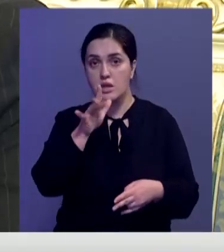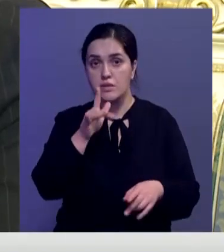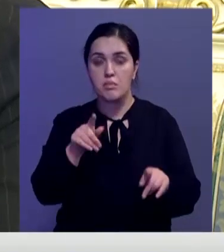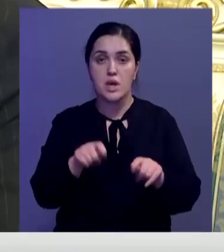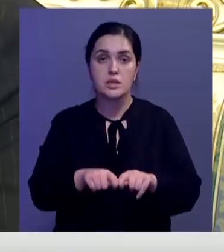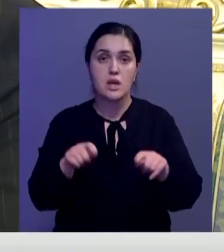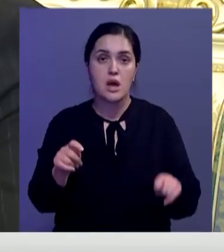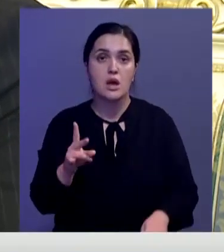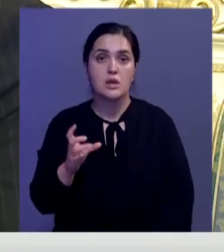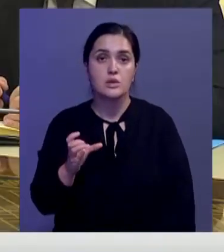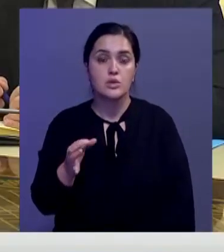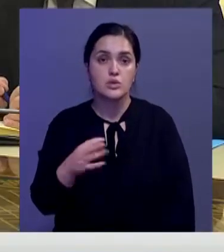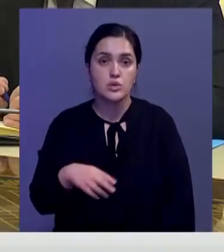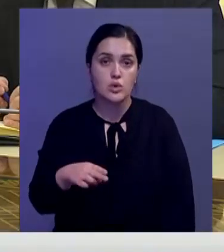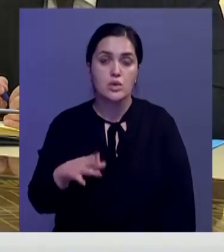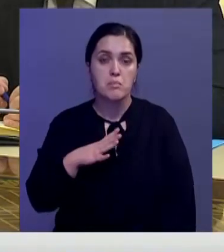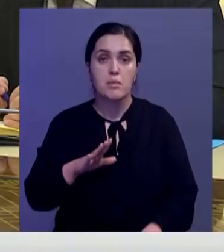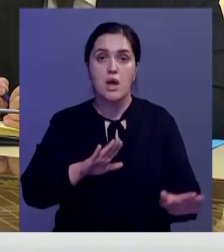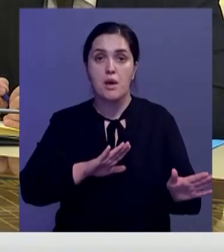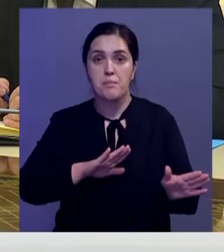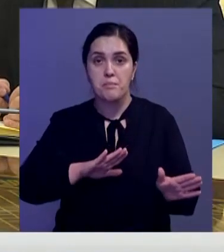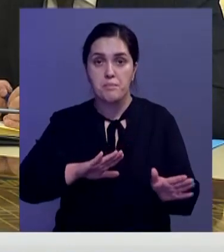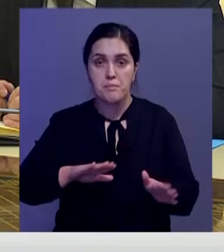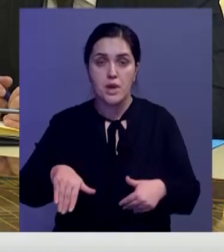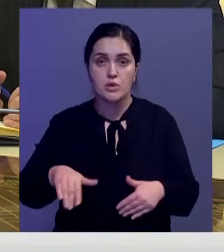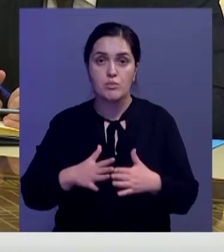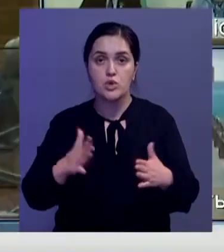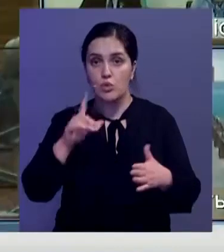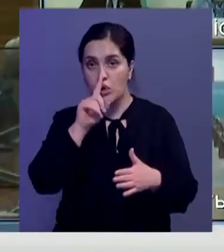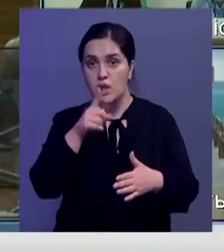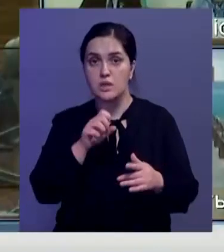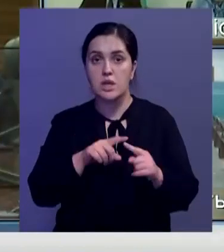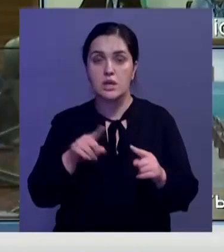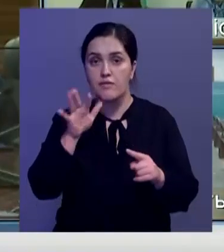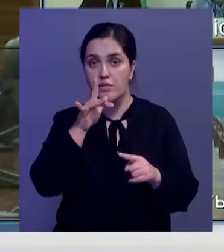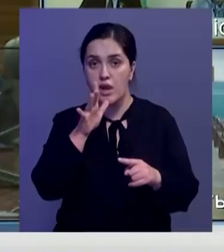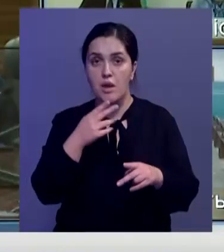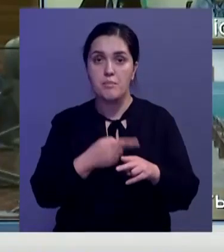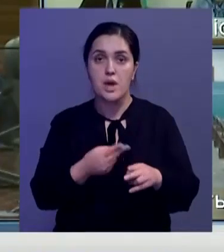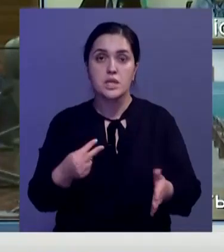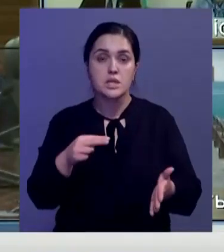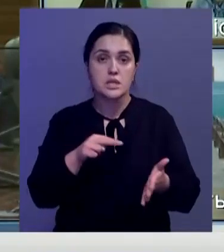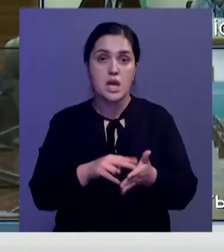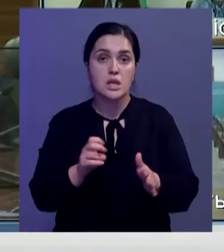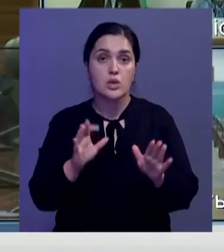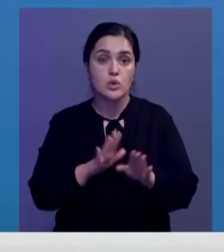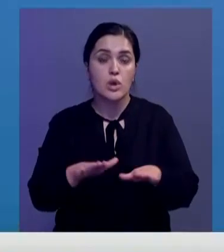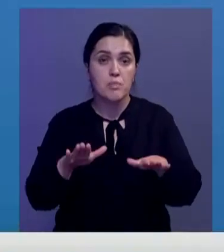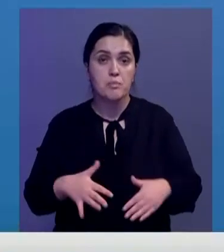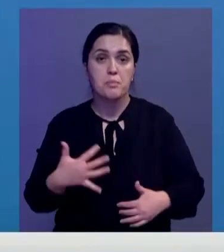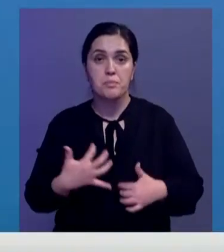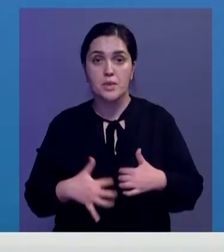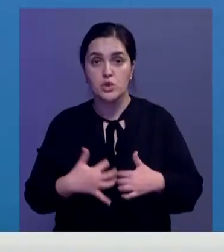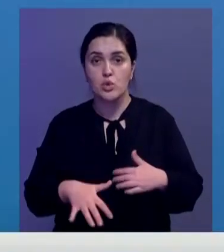-го. Отмечу, с начала момента создания совета прошло больше года. За это время он стал не только площадкой между